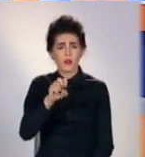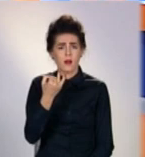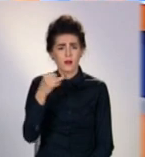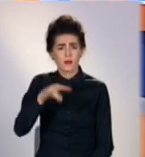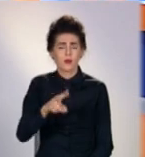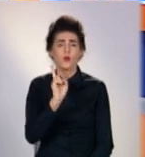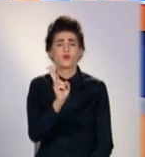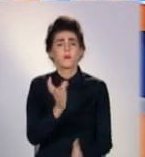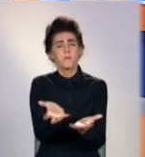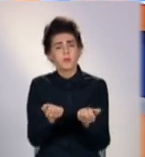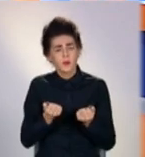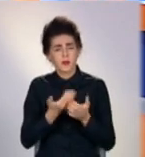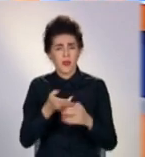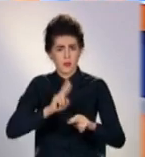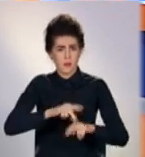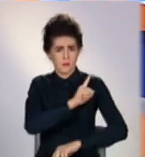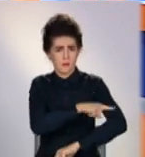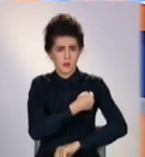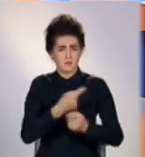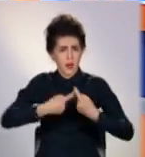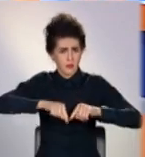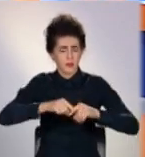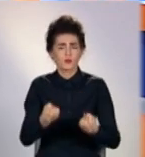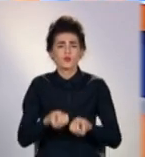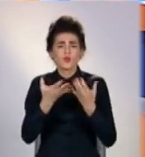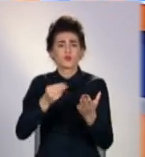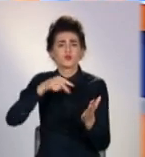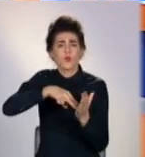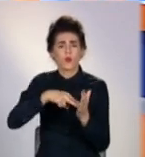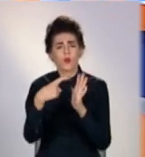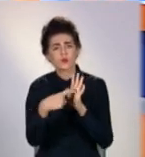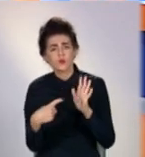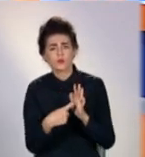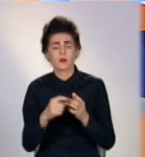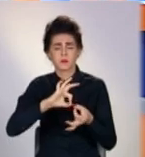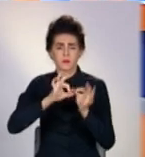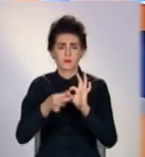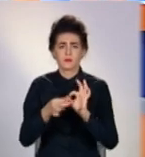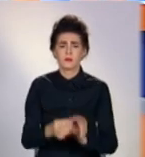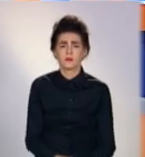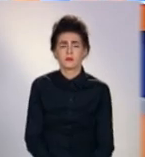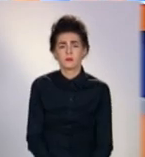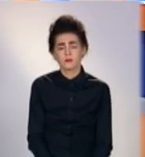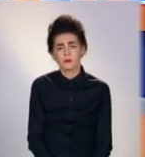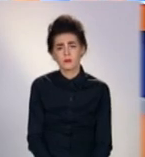Хто веде прийом у цьому медичному хабі та скільки коштує консультація – подробиці в наступному сюжеті.